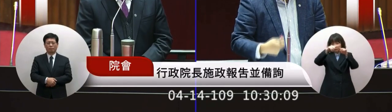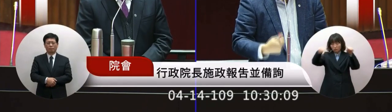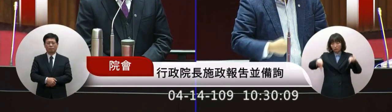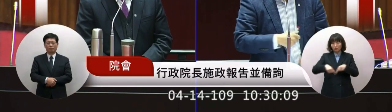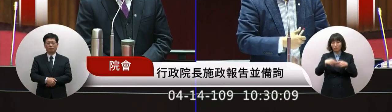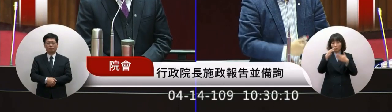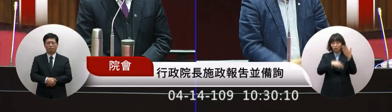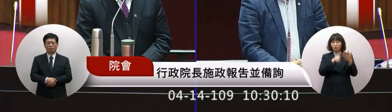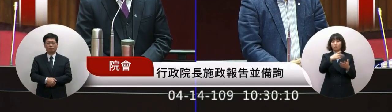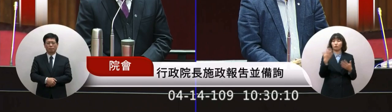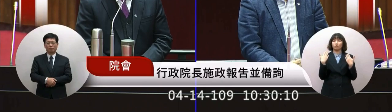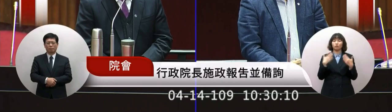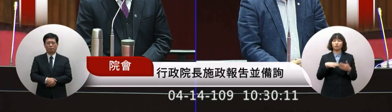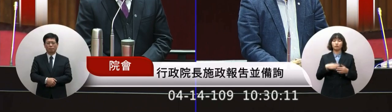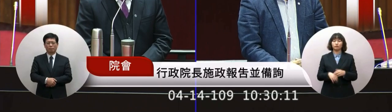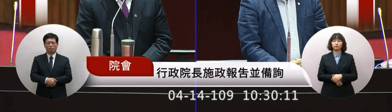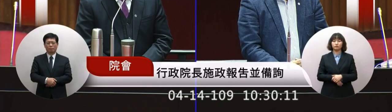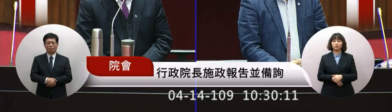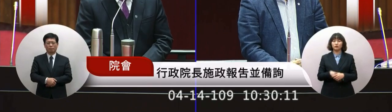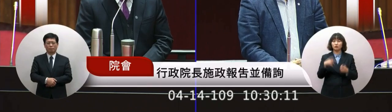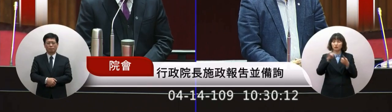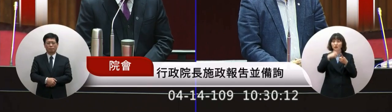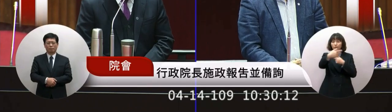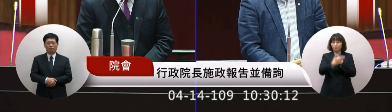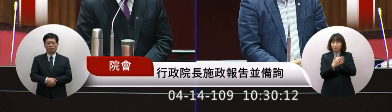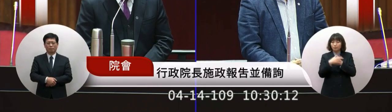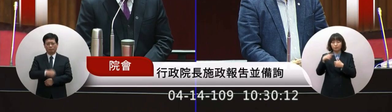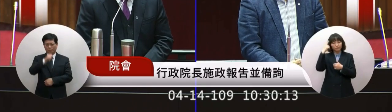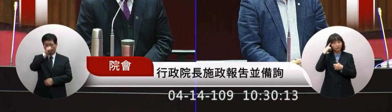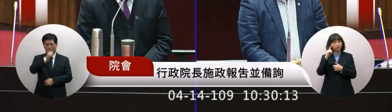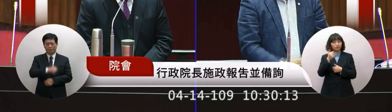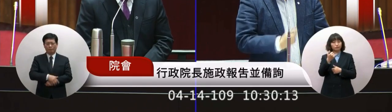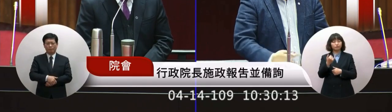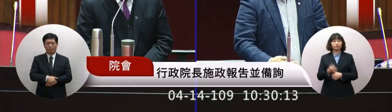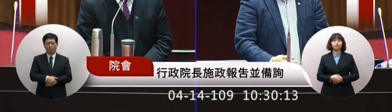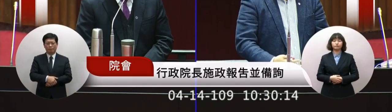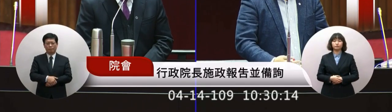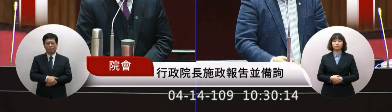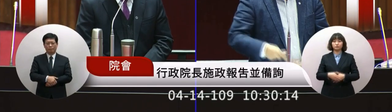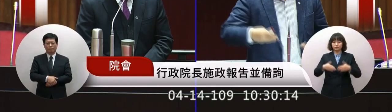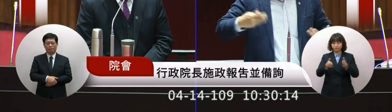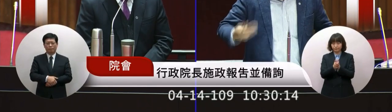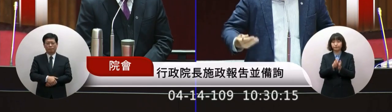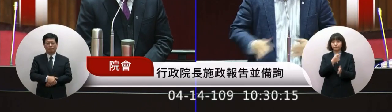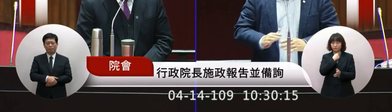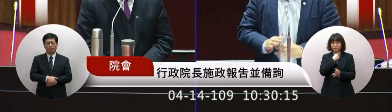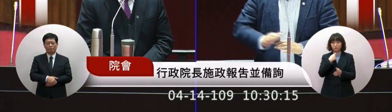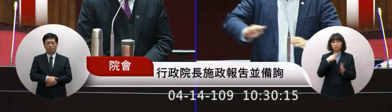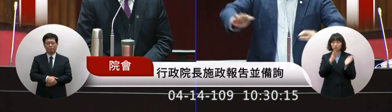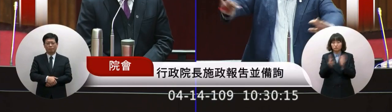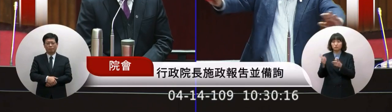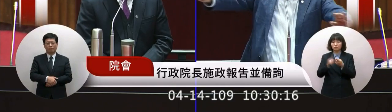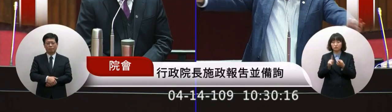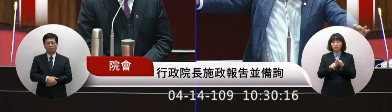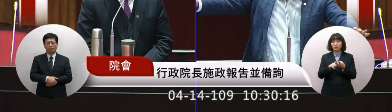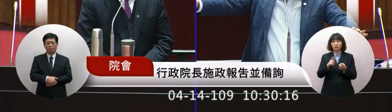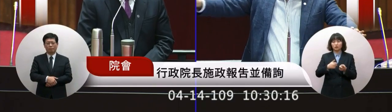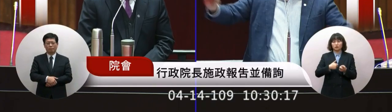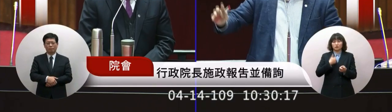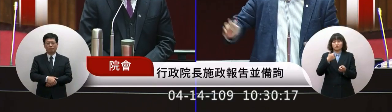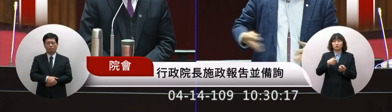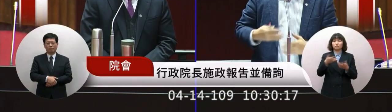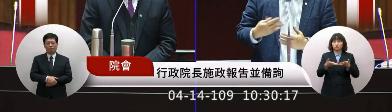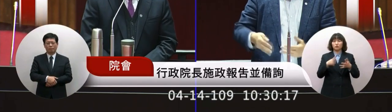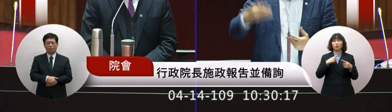他們有這個是不是可以 可以倒下手好啊你嘛 因為我說這樣 事實就不用爭